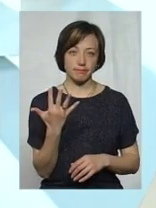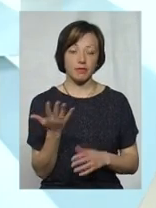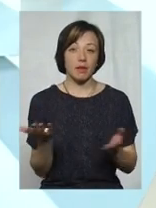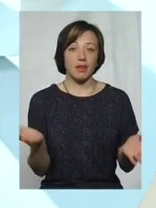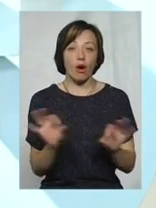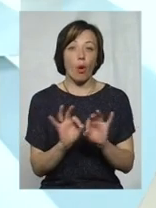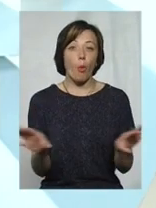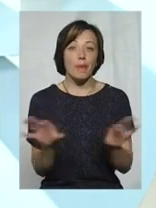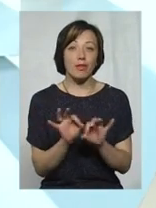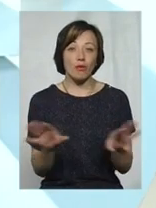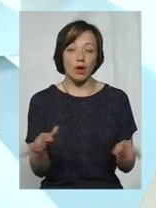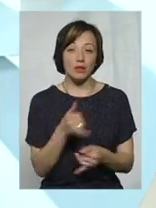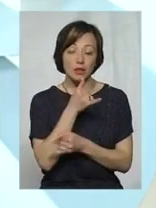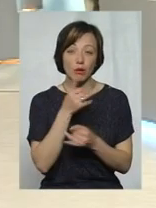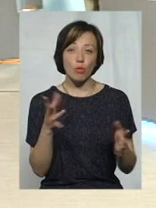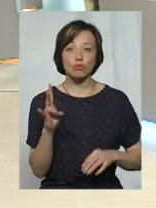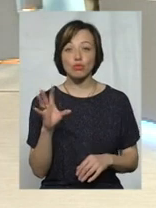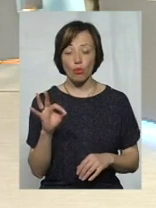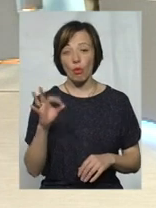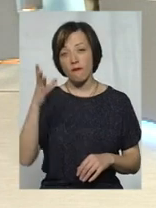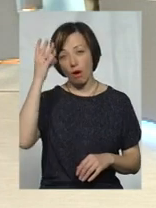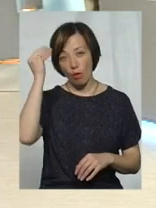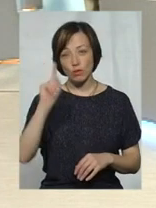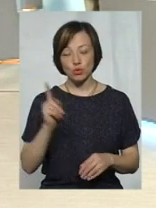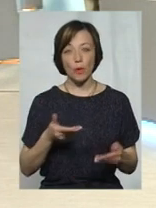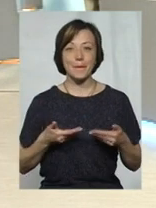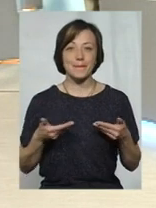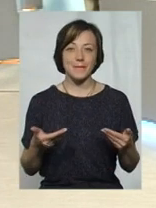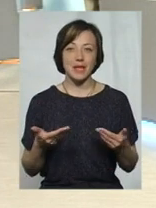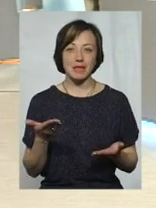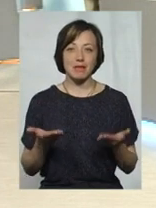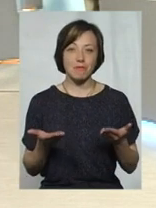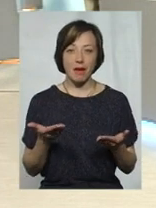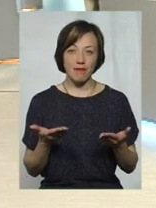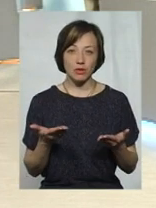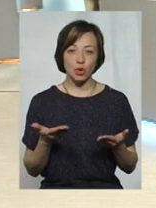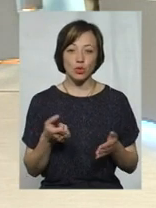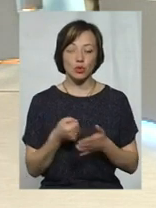коментувати не можу, але враховуючи те, що ми, напевно, десь йдемо до